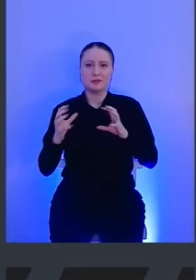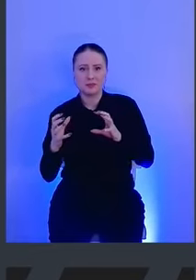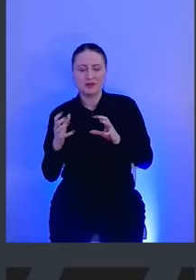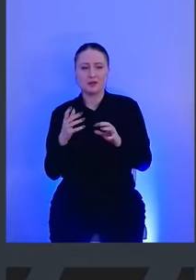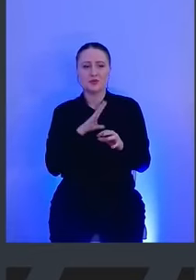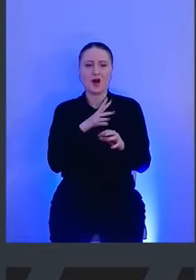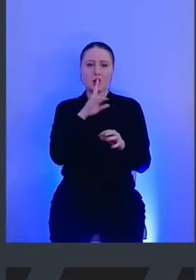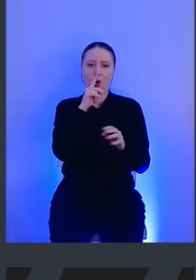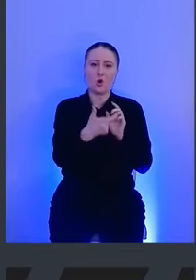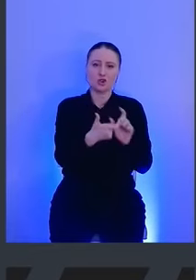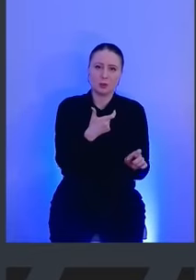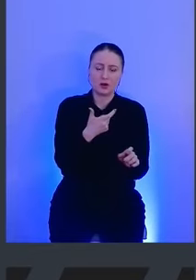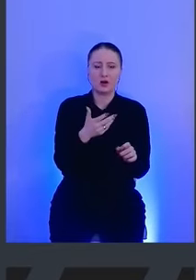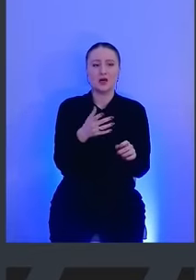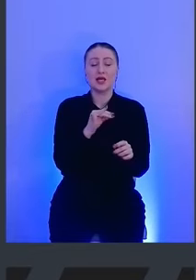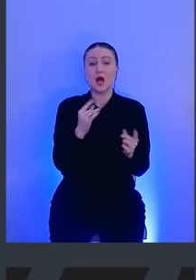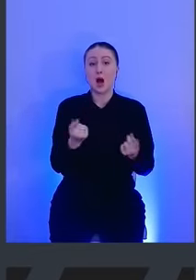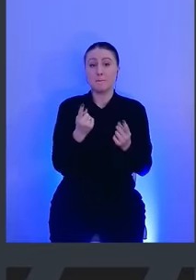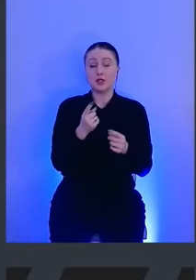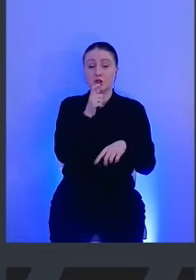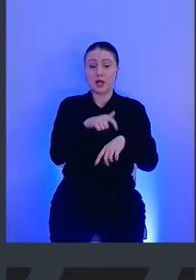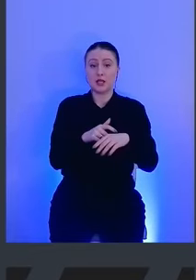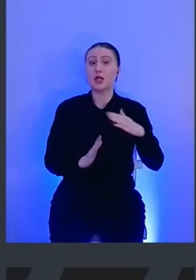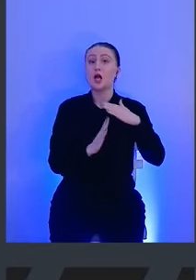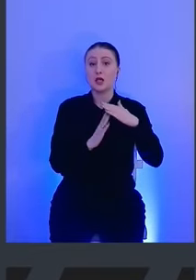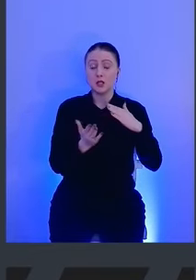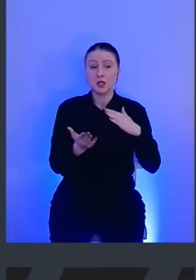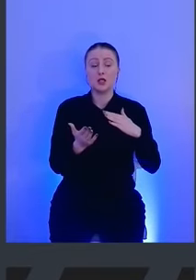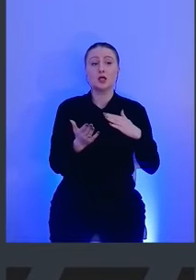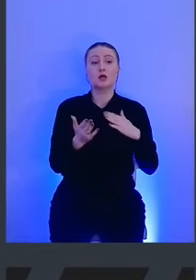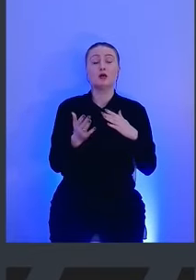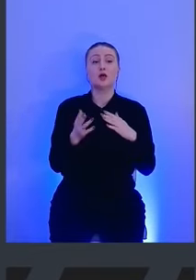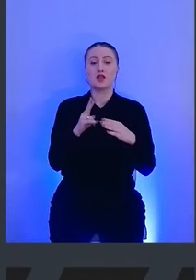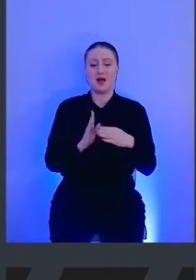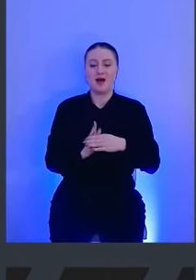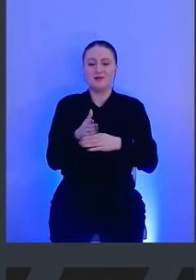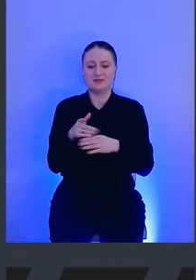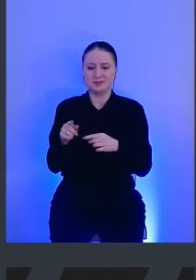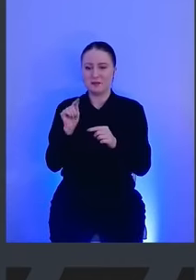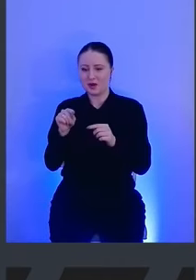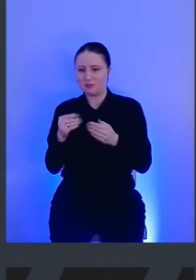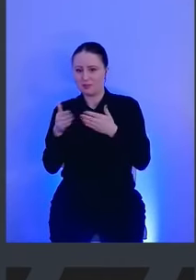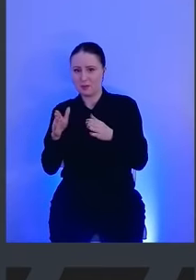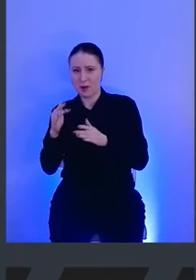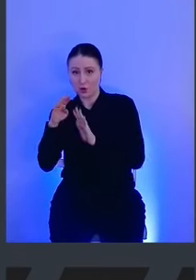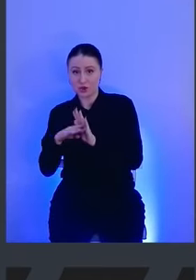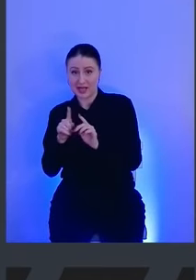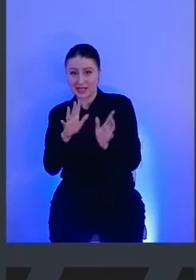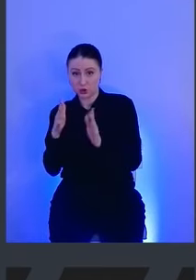какие-то ошибки и обычный дедлайн для вот такой вот активности с authorization типом событий, он